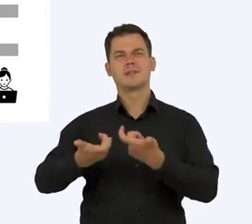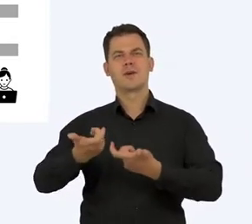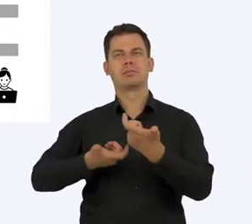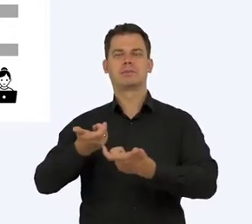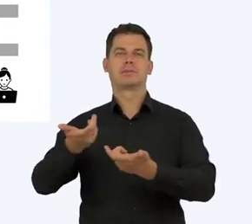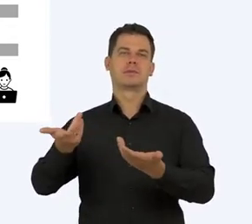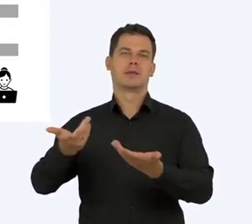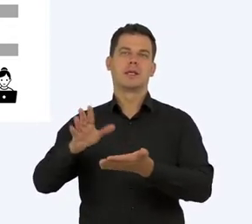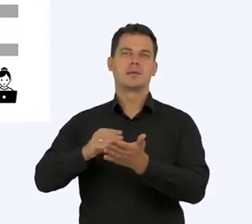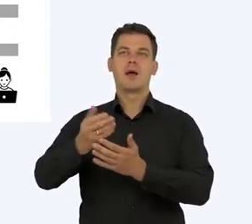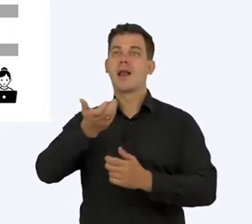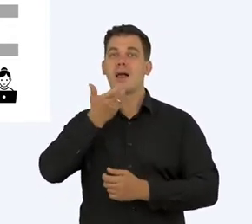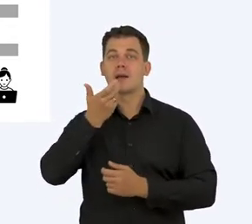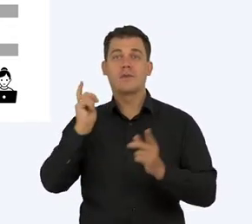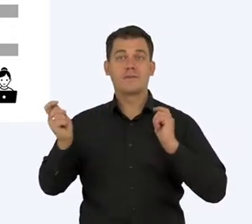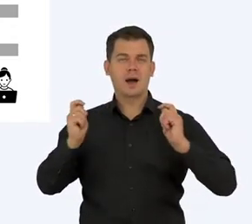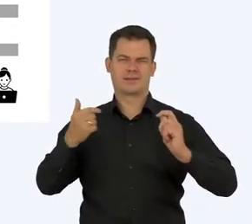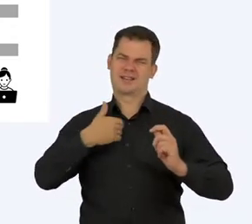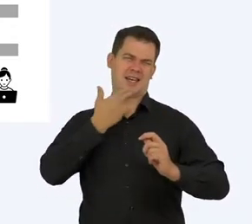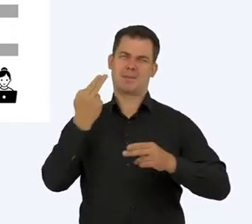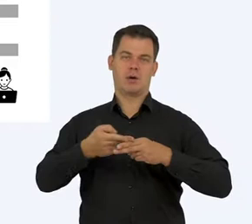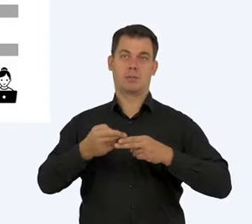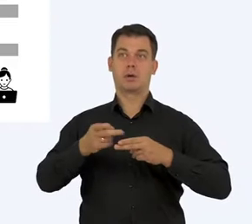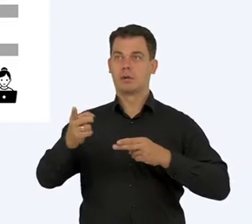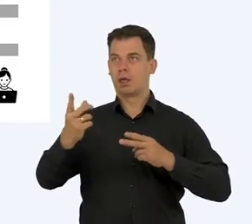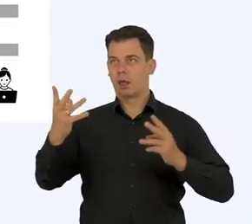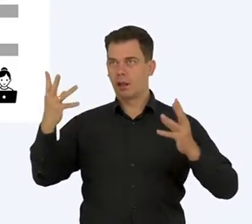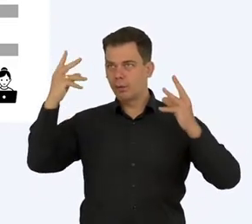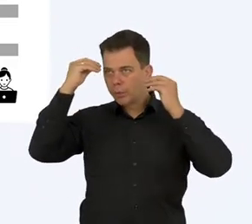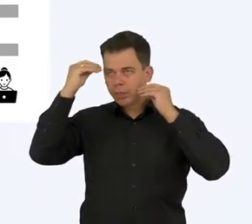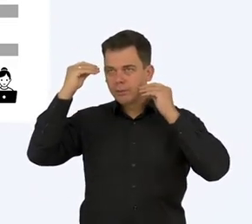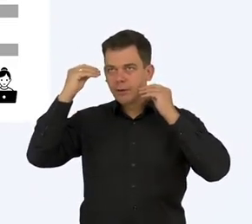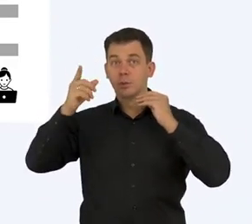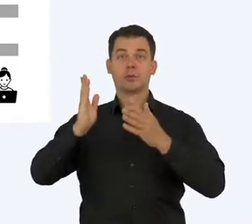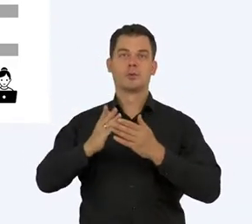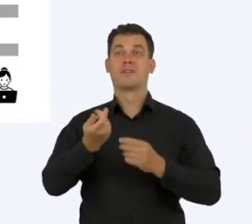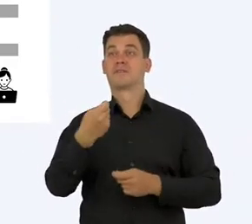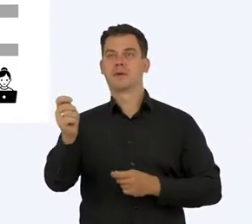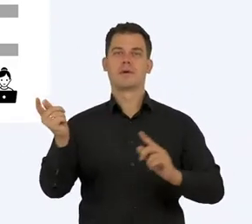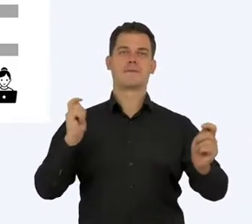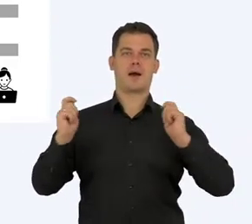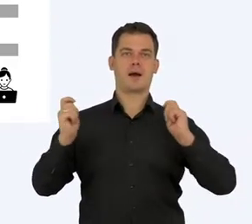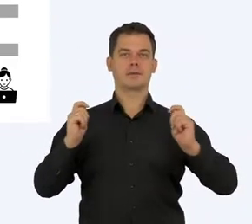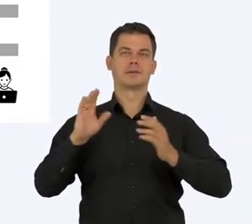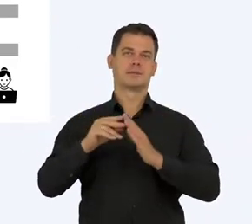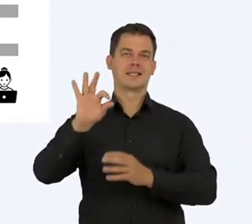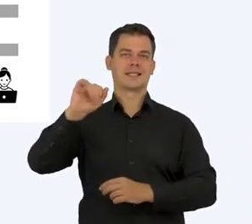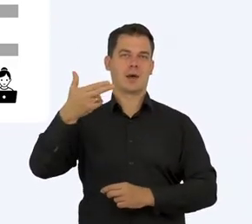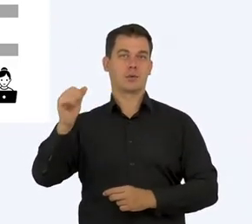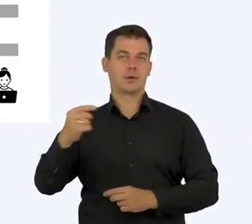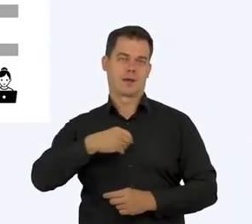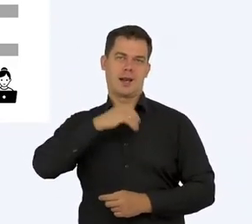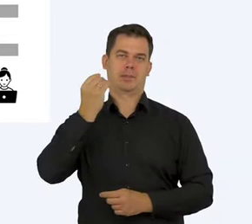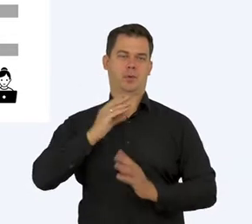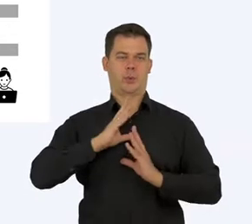przegotować albo że w lato to nie chorujemy, ludzie to sobie jakoś tam składają i uważają, że jak, nie wiem, może wejdą do